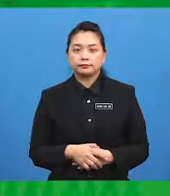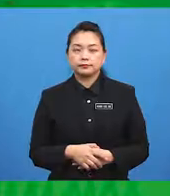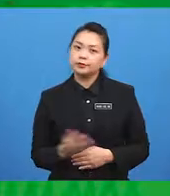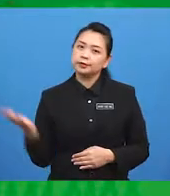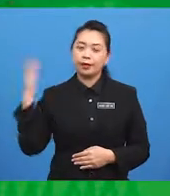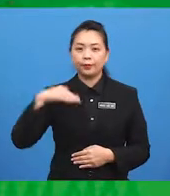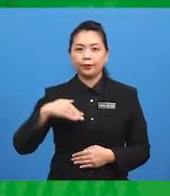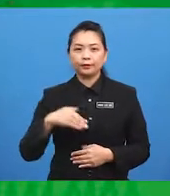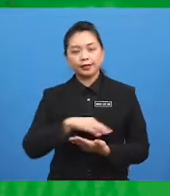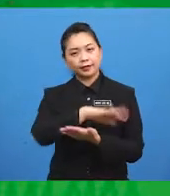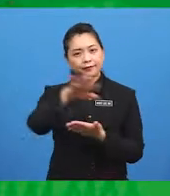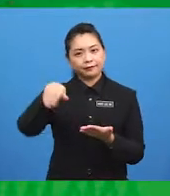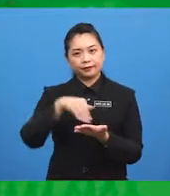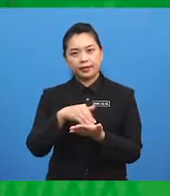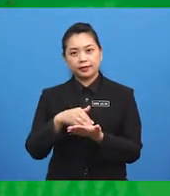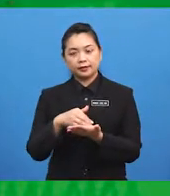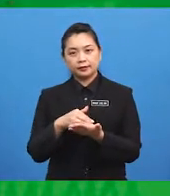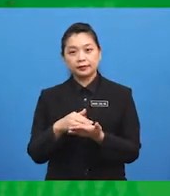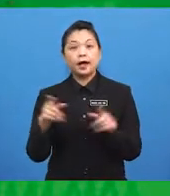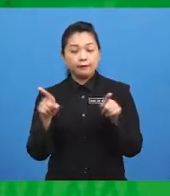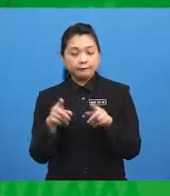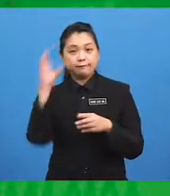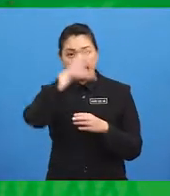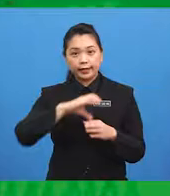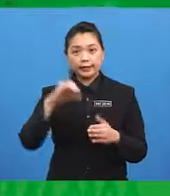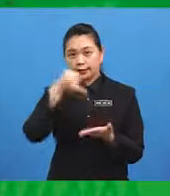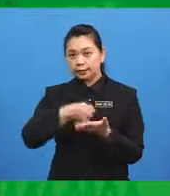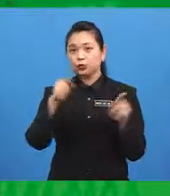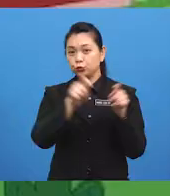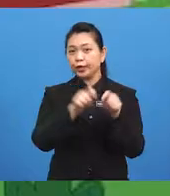Come on, everyone. Let's find it together.